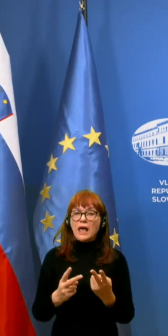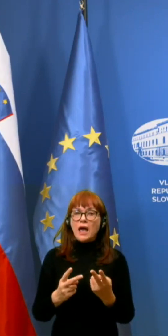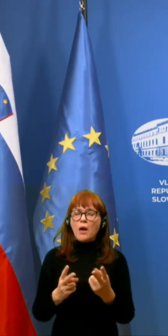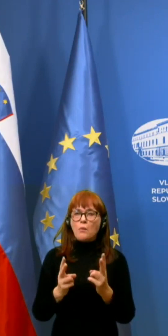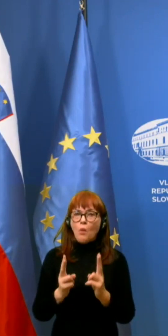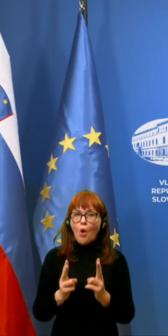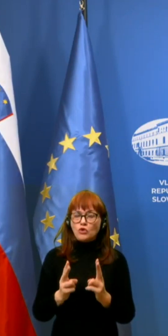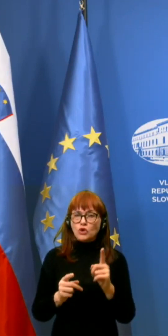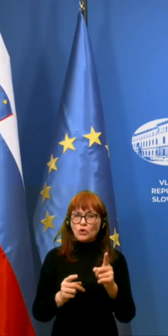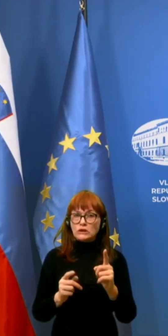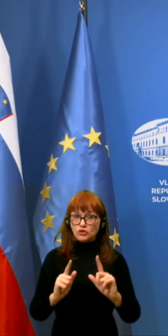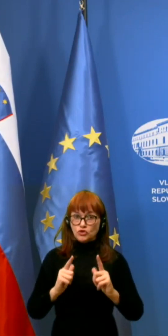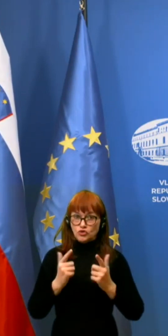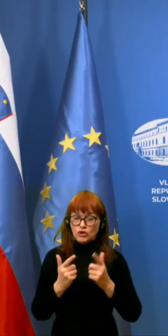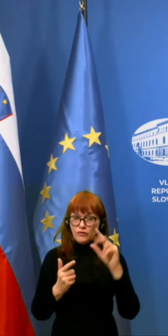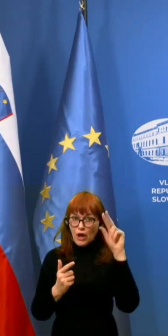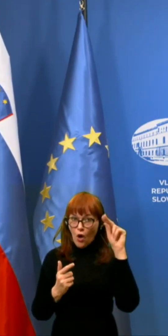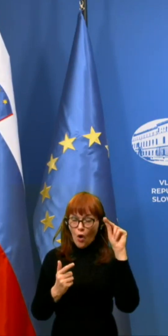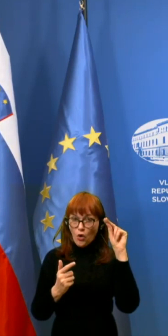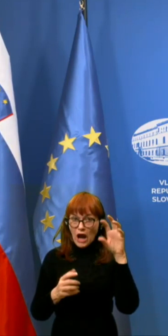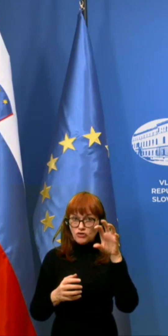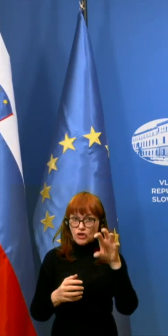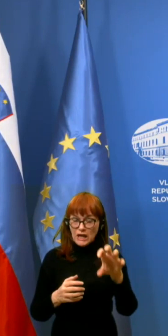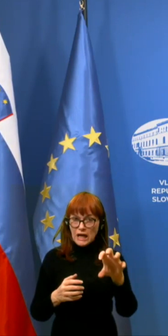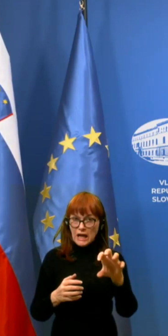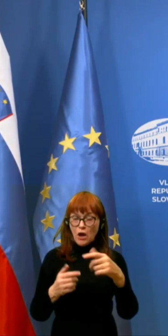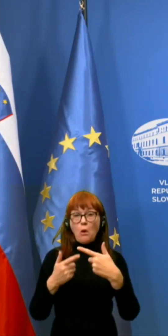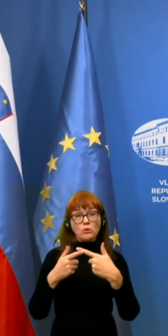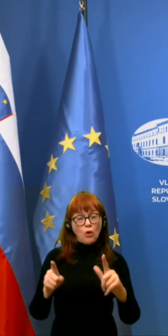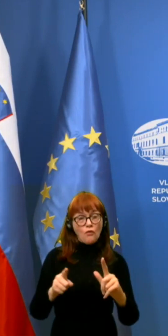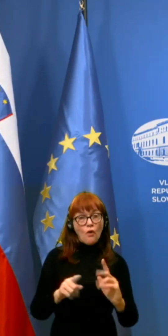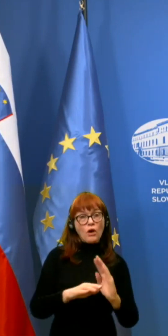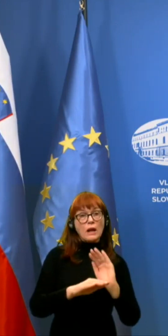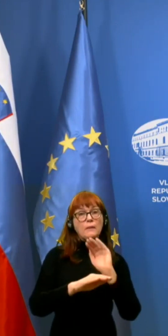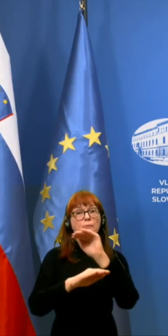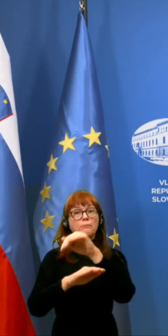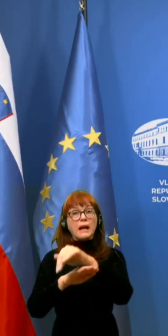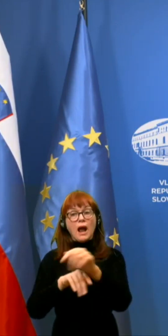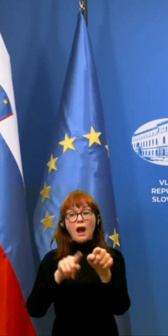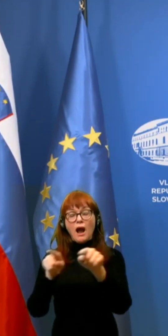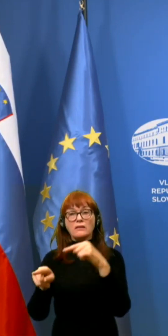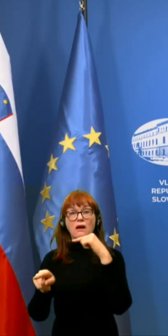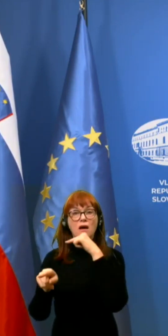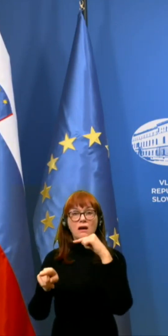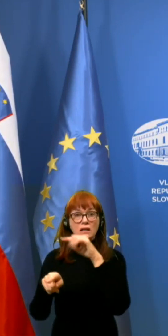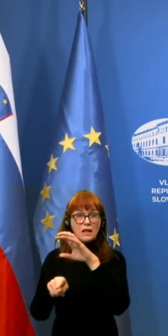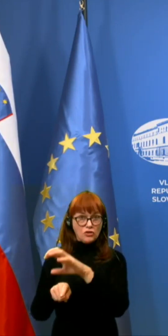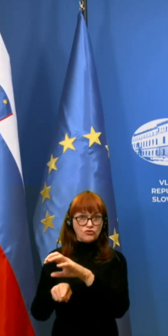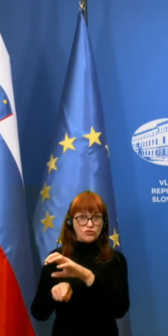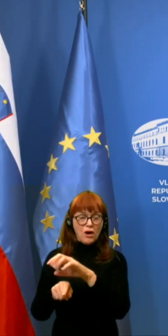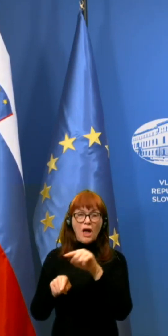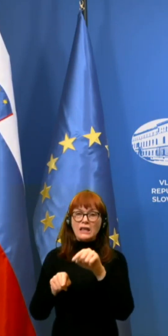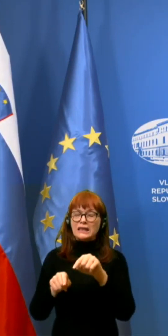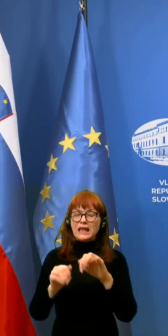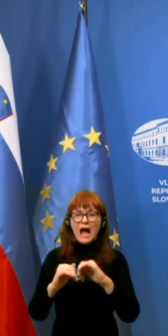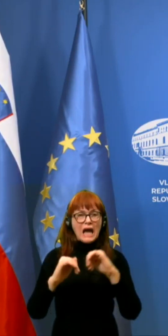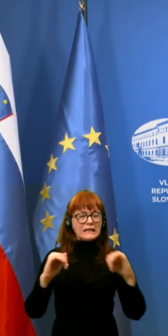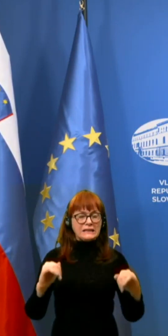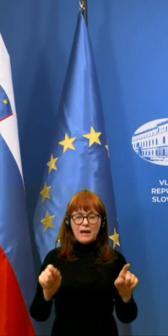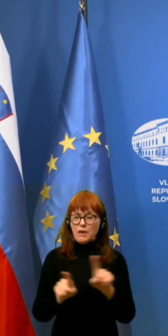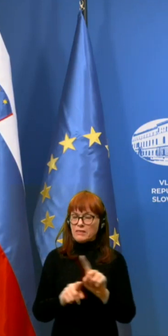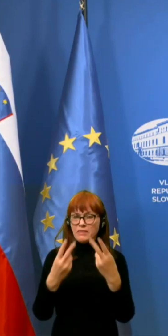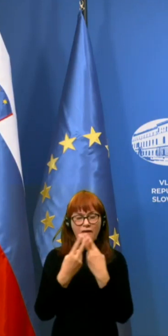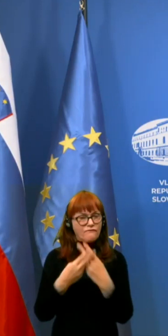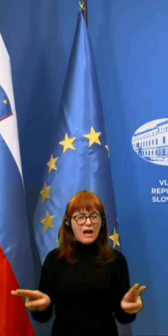živijo v oranžni regiji, dovoljeno prehajanje v rdečo regijo, ta izjema ne velja več.